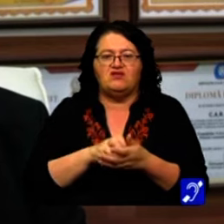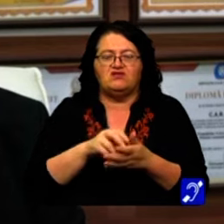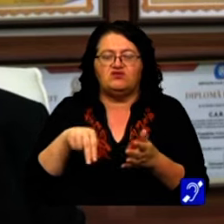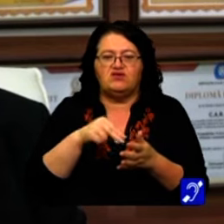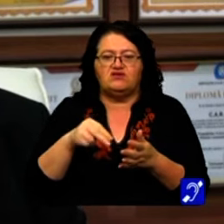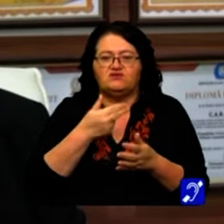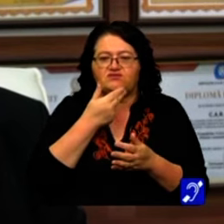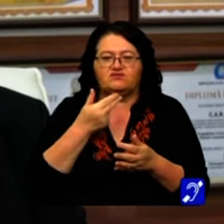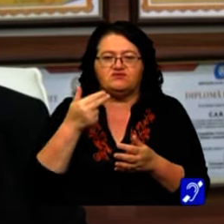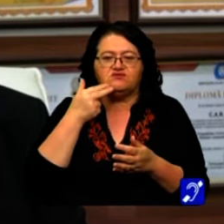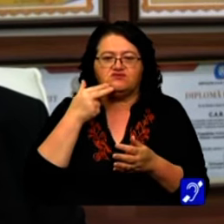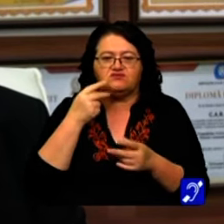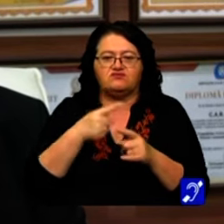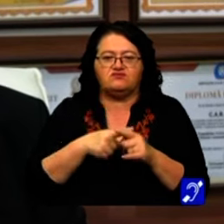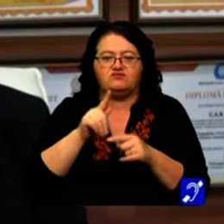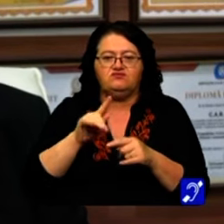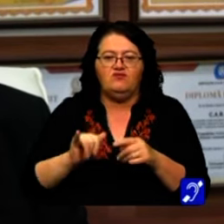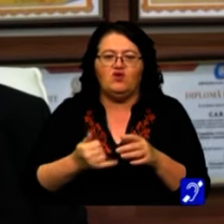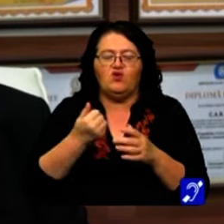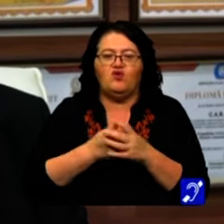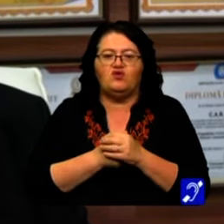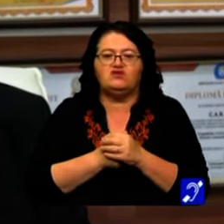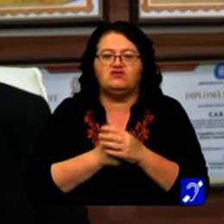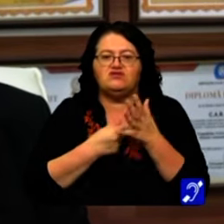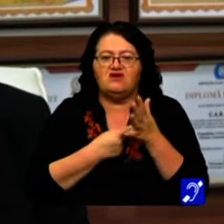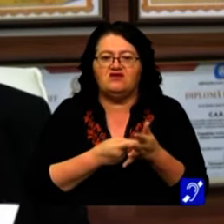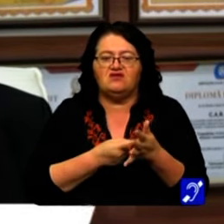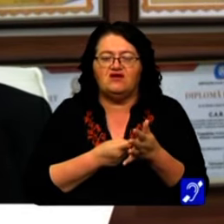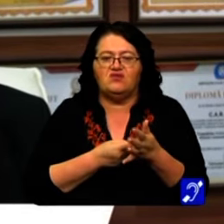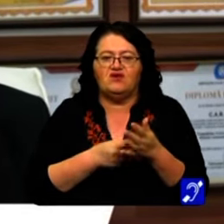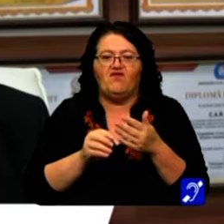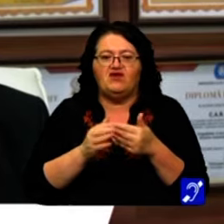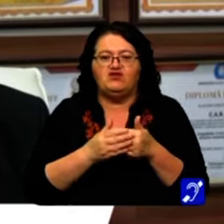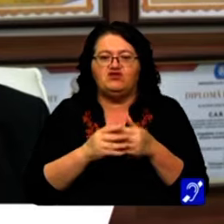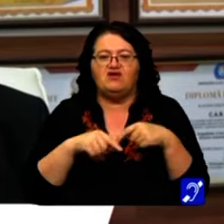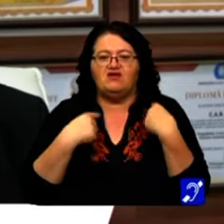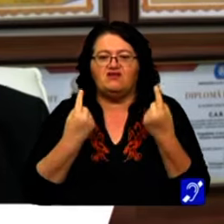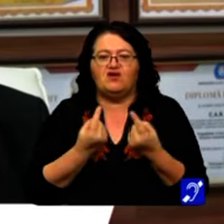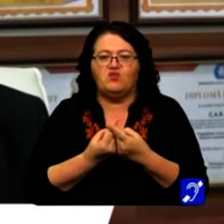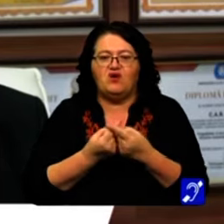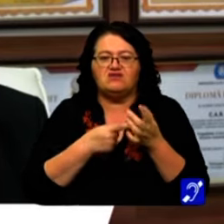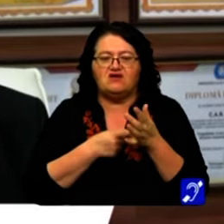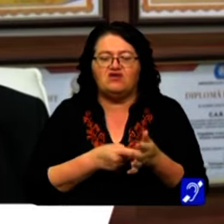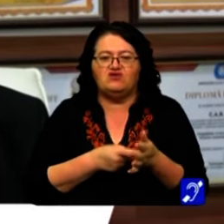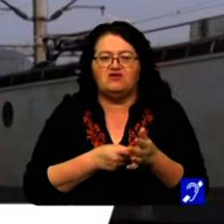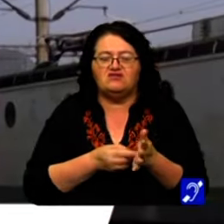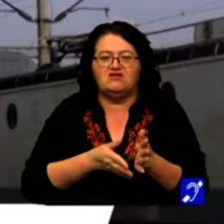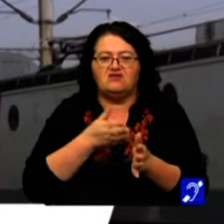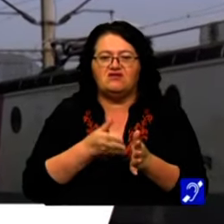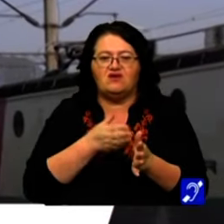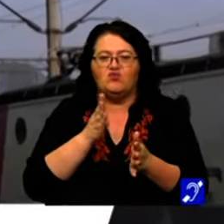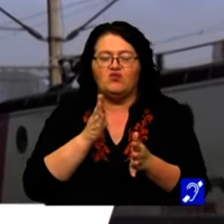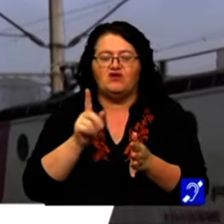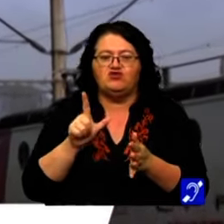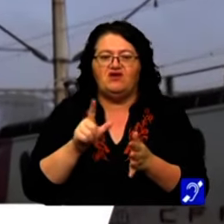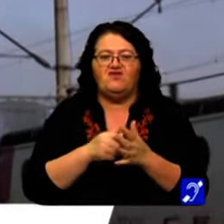județele Hunedoara, cât și Gorgi, că în vecinătatea noastră această linie ferată, bumbești